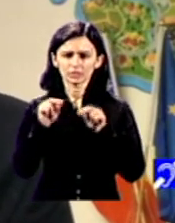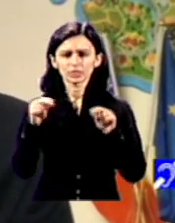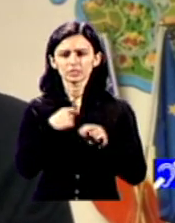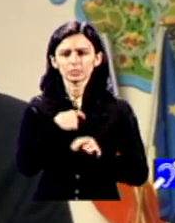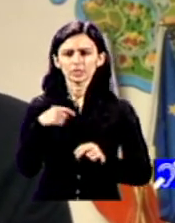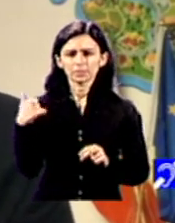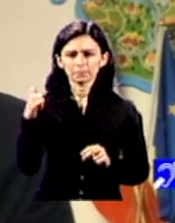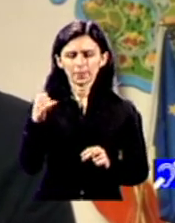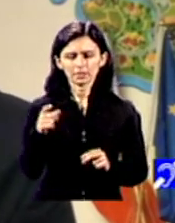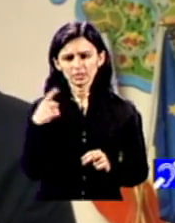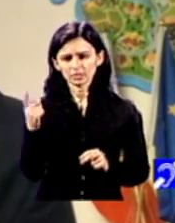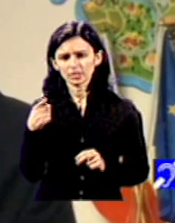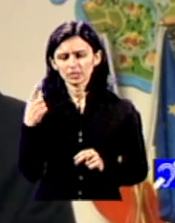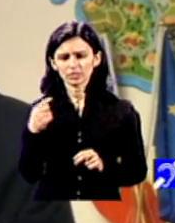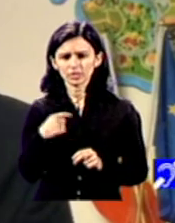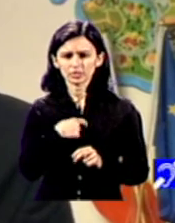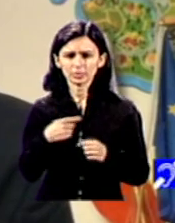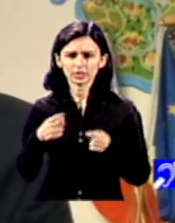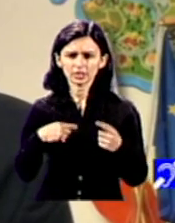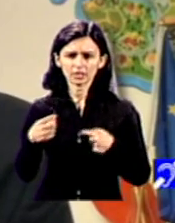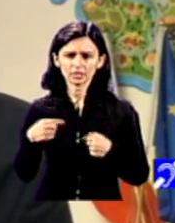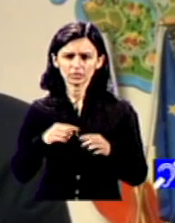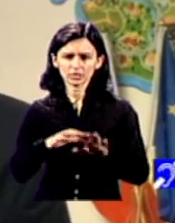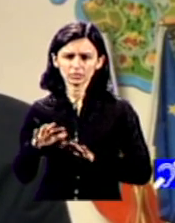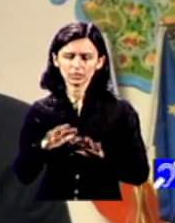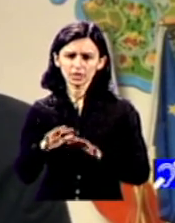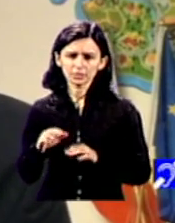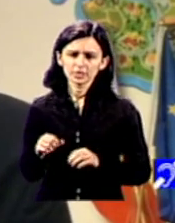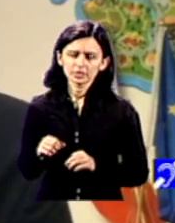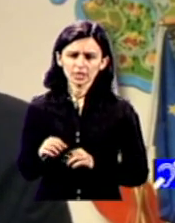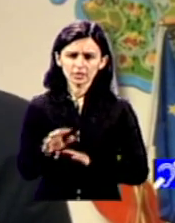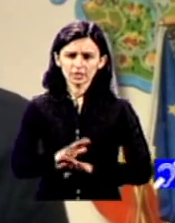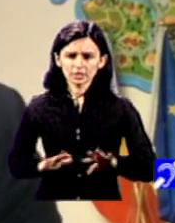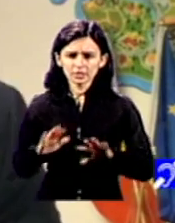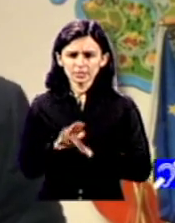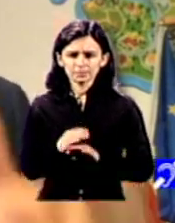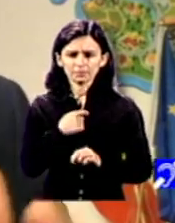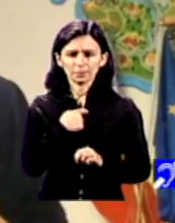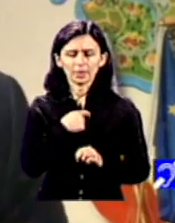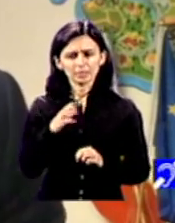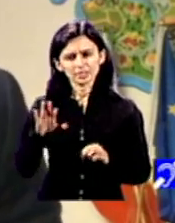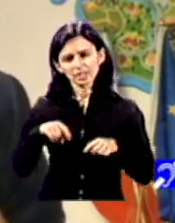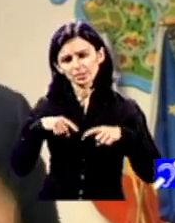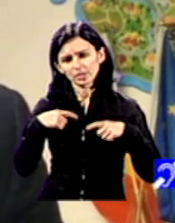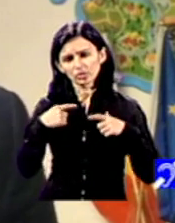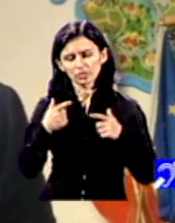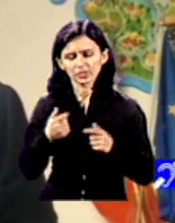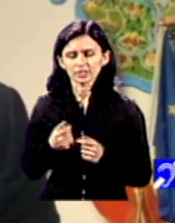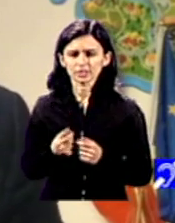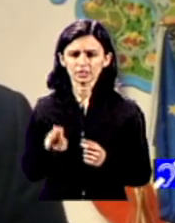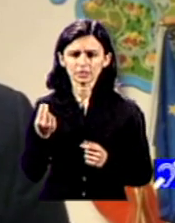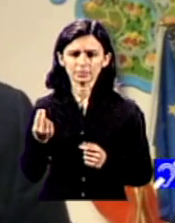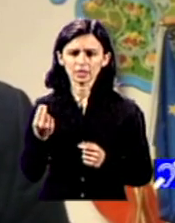călători în oraș să poată interacționa cu administrația publică să poată într-adevăr să aibă o viață cât mai plină cu putință